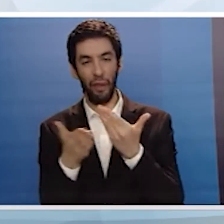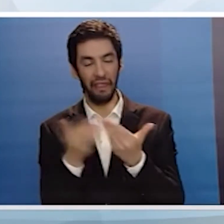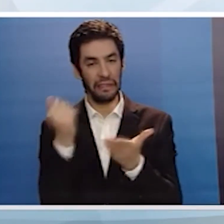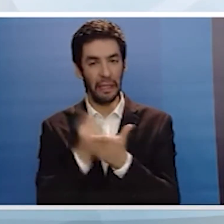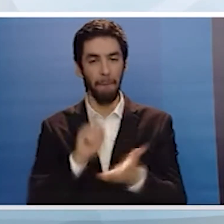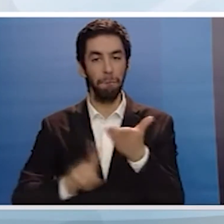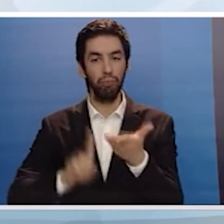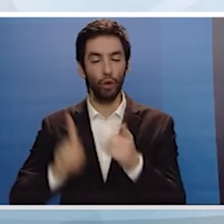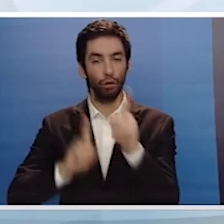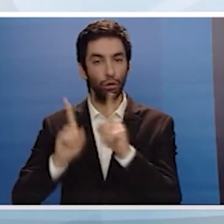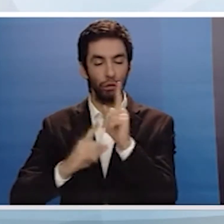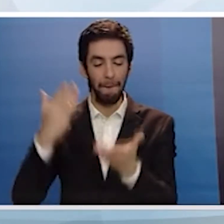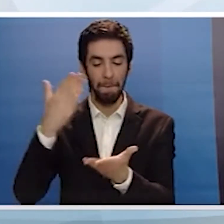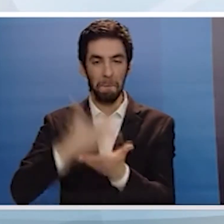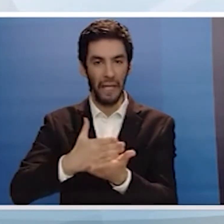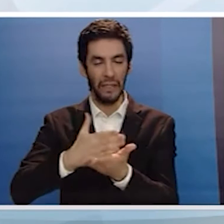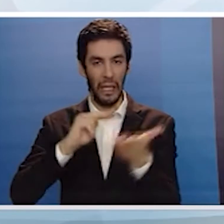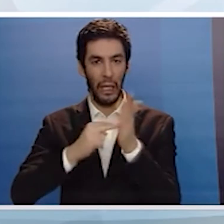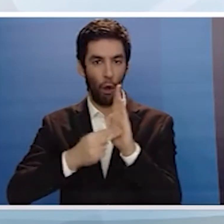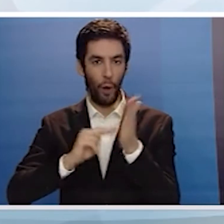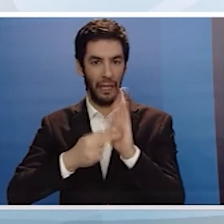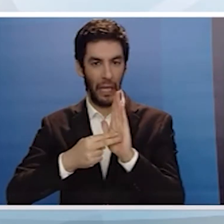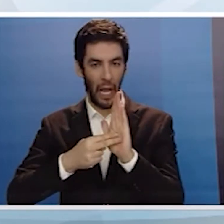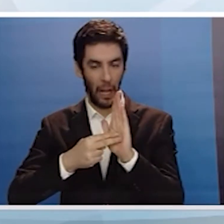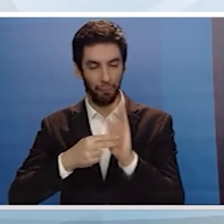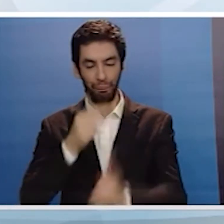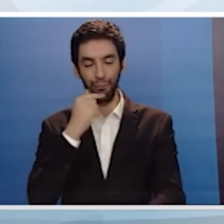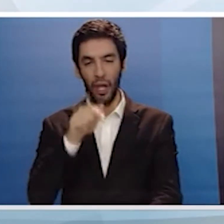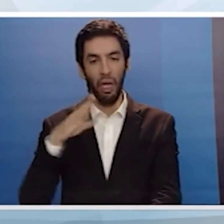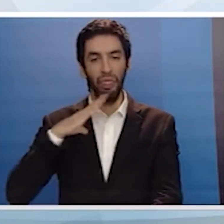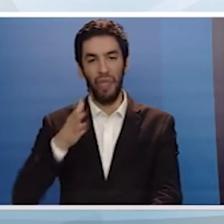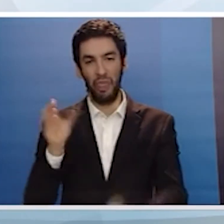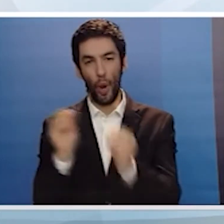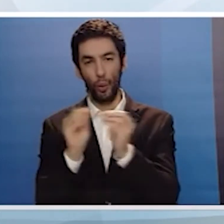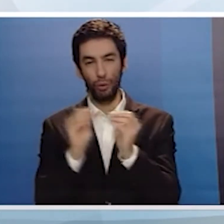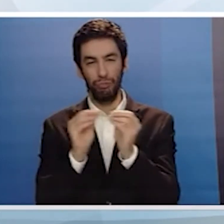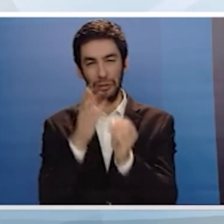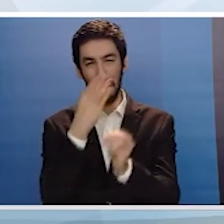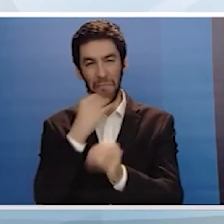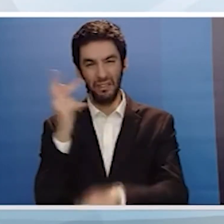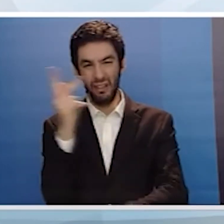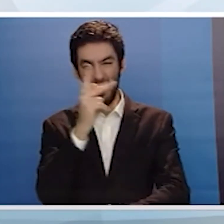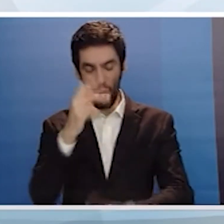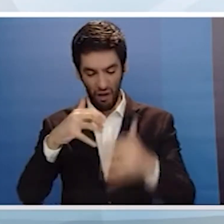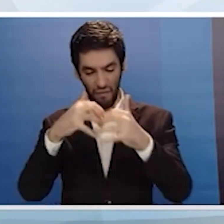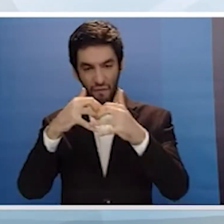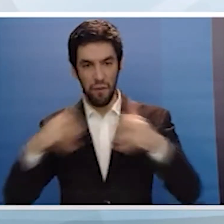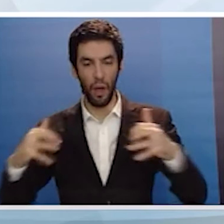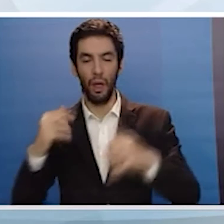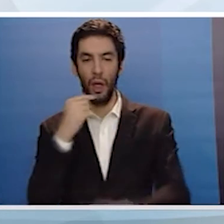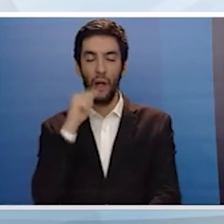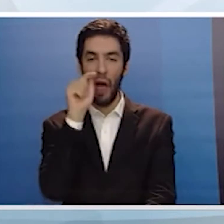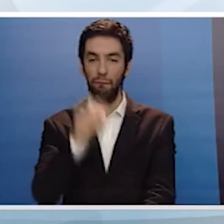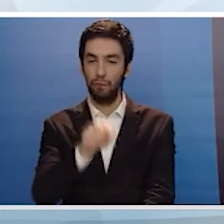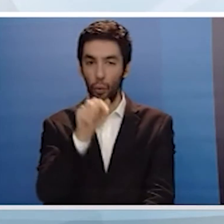που αποτελεί την ουσιαστική κοινωνική δύναμη της οικονομίας να αποτρέψει τον κίνδυνον από σύνθεση της κοινωνικής συνοχής δεν είναι